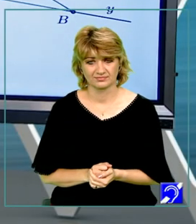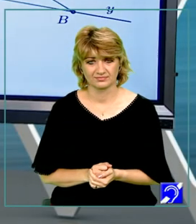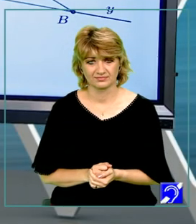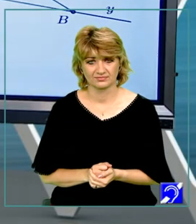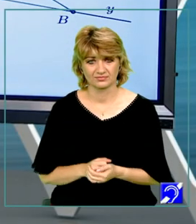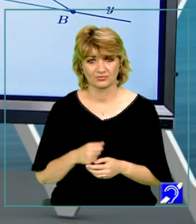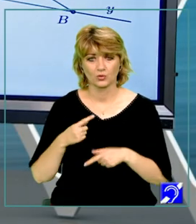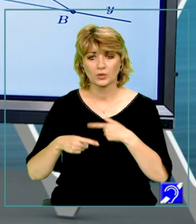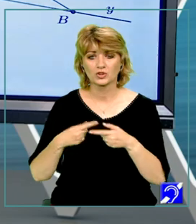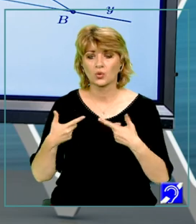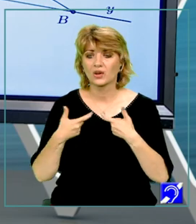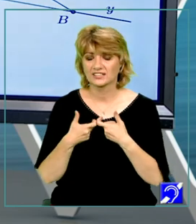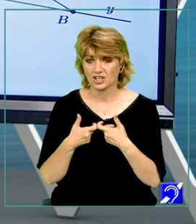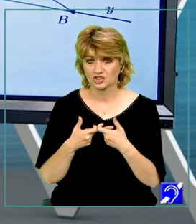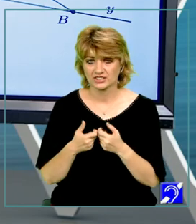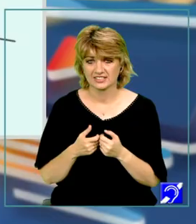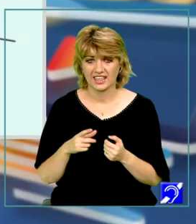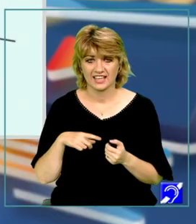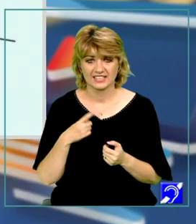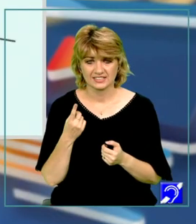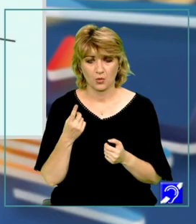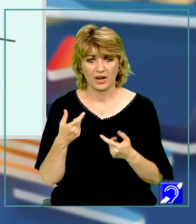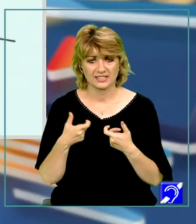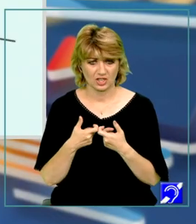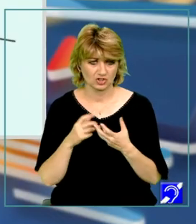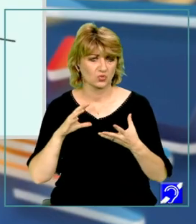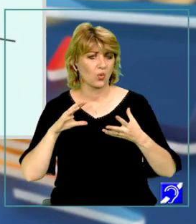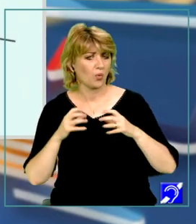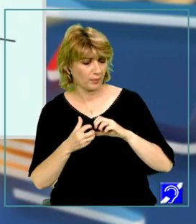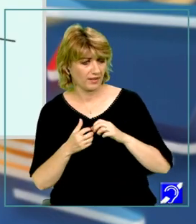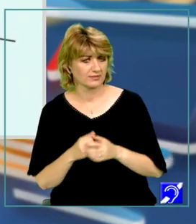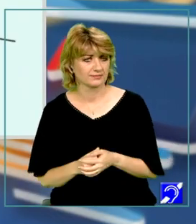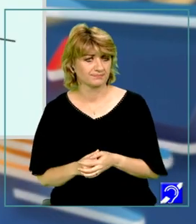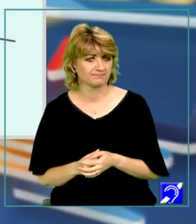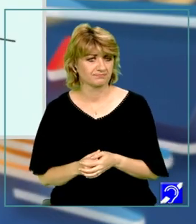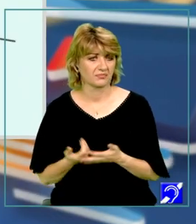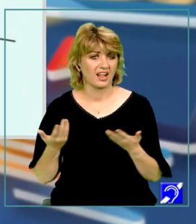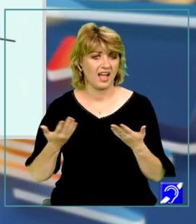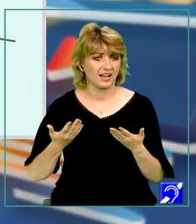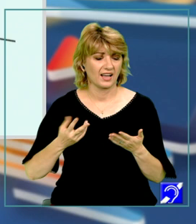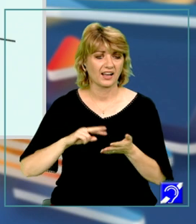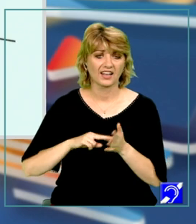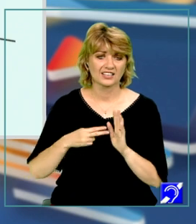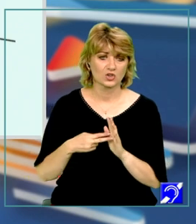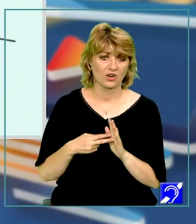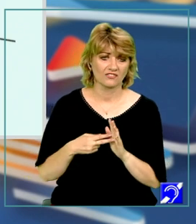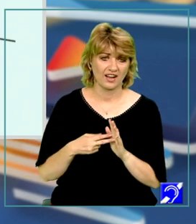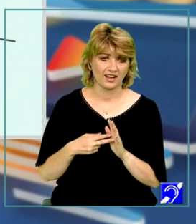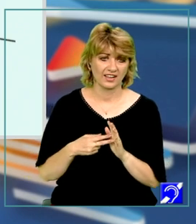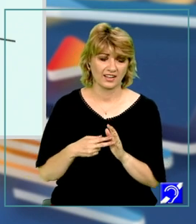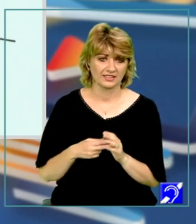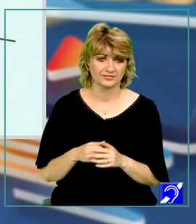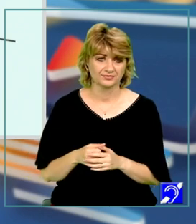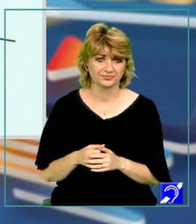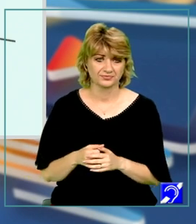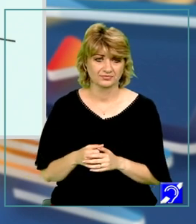următorul exercițiu este un exercițiu complex la care rezolvarea cheia rezolvării